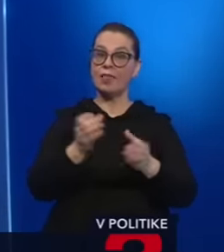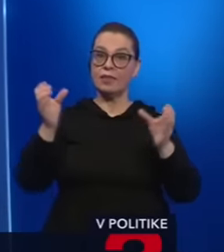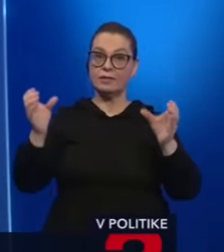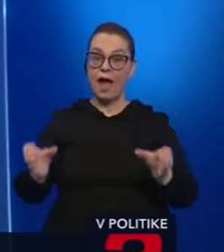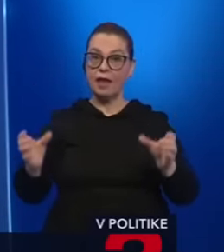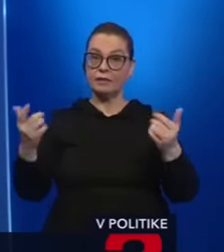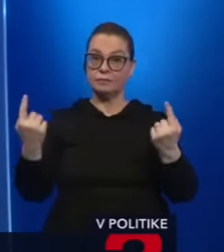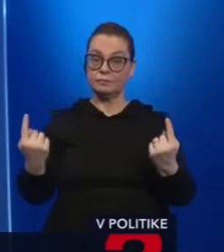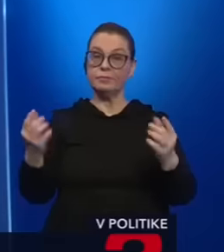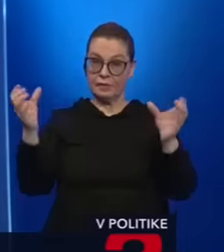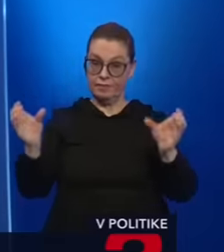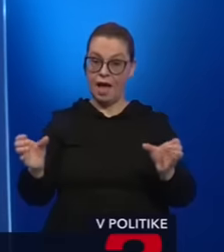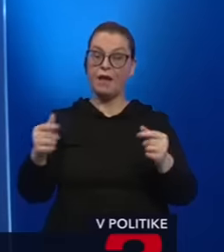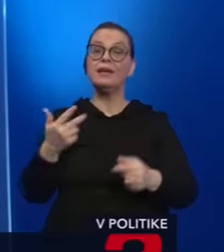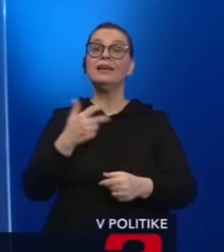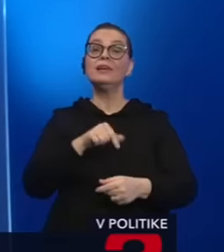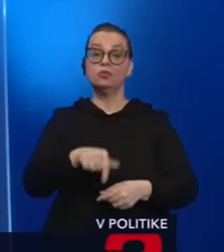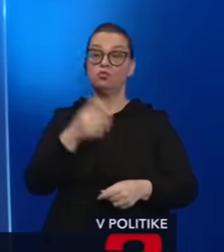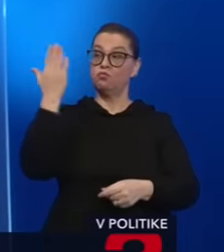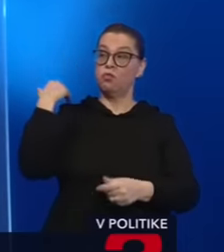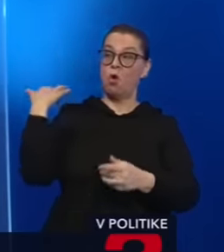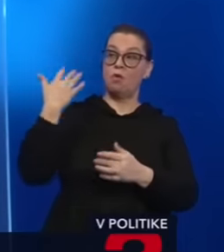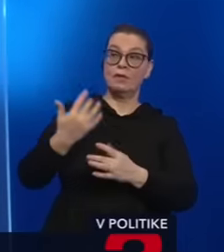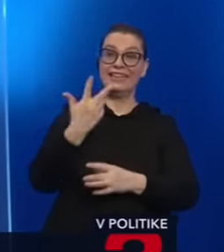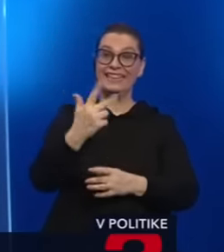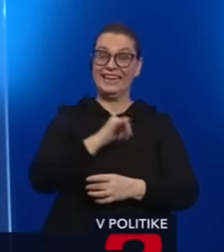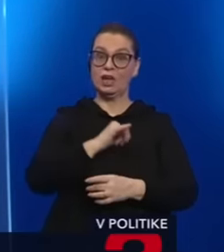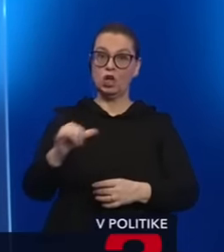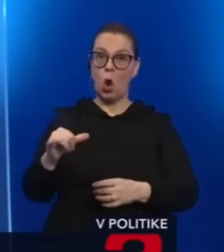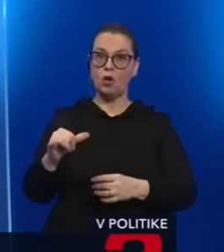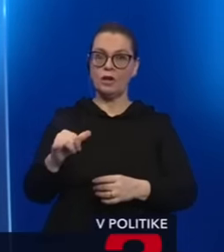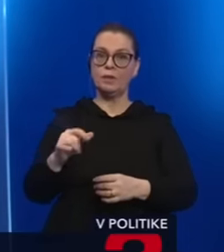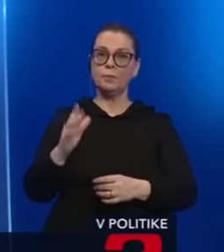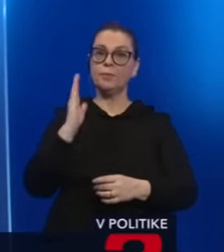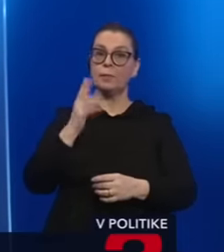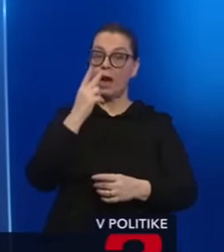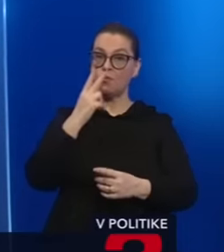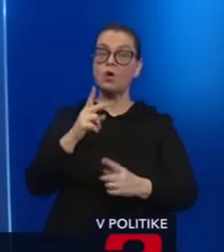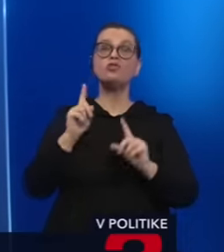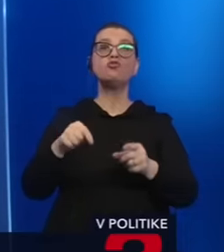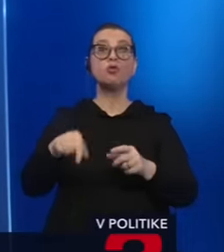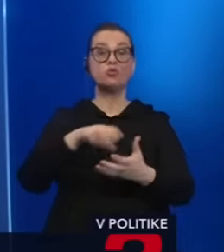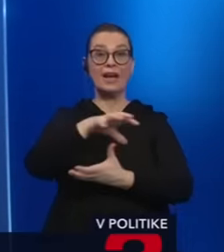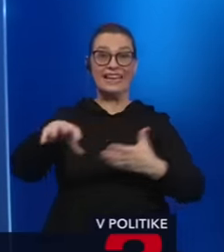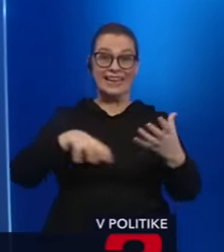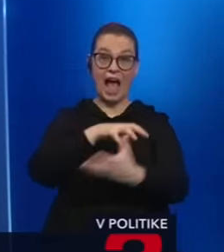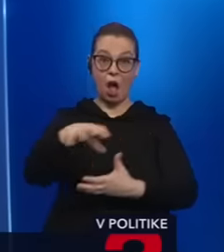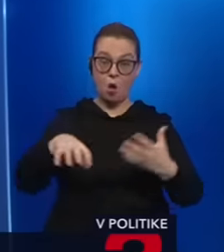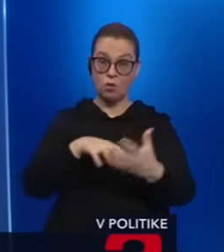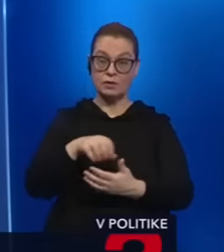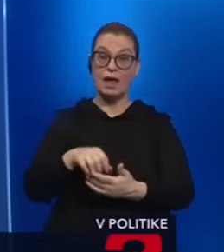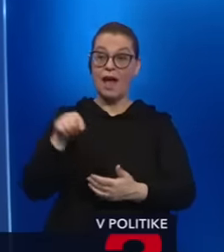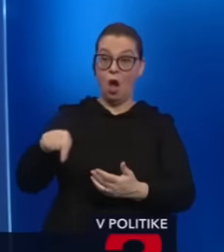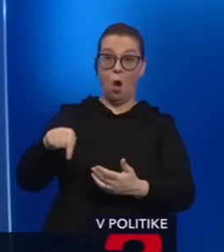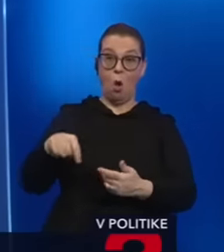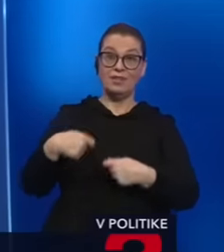strany, ktoré na Slovensku tri roky ukázali, čo je v priamom prenose chaos, tak keď strany chaosu postavia